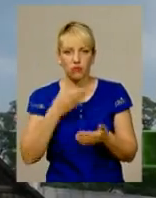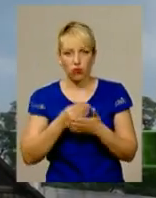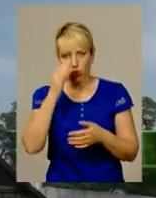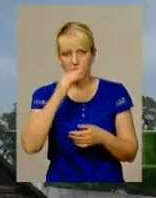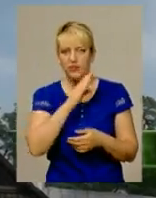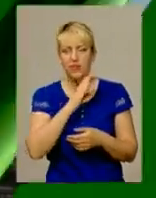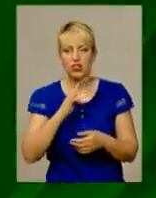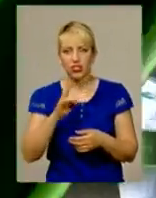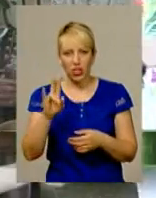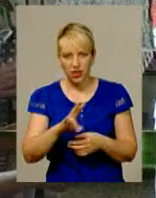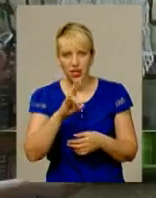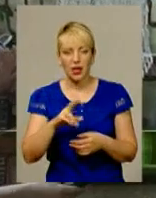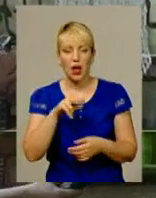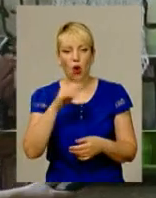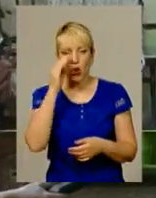Петра.